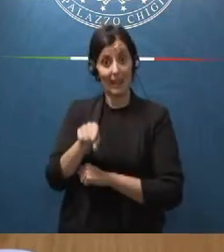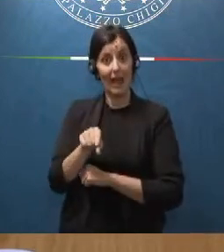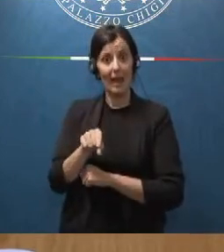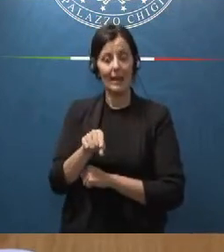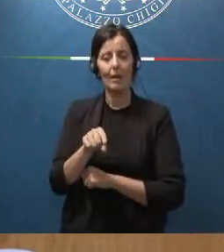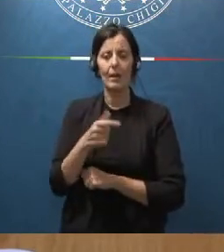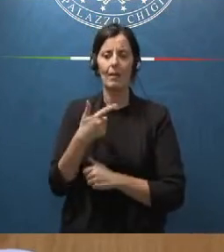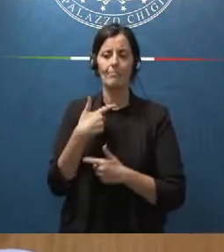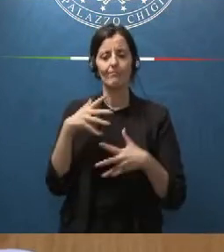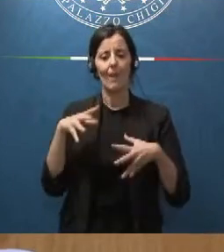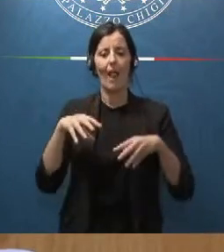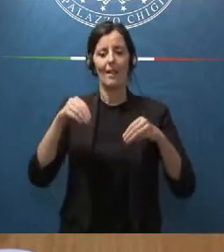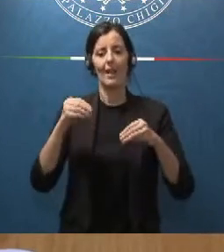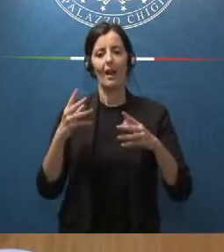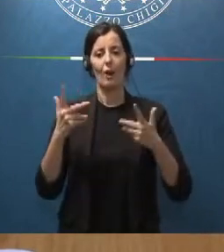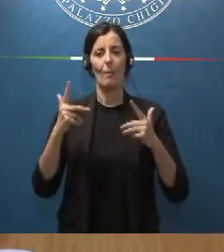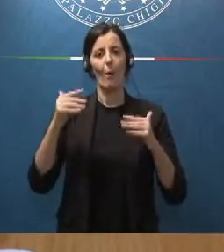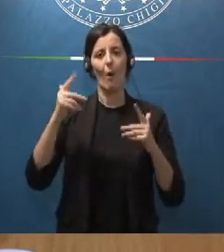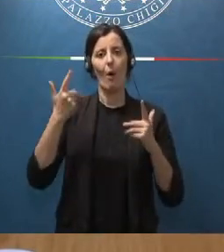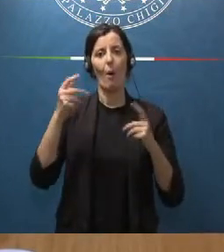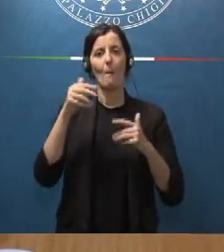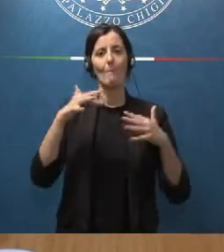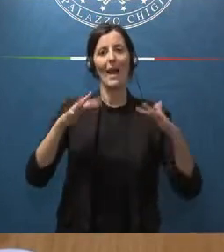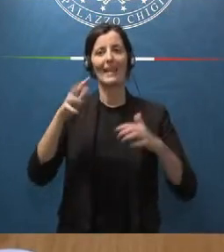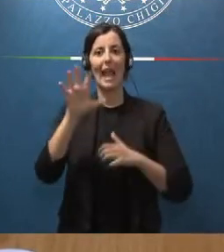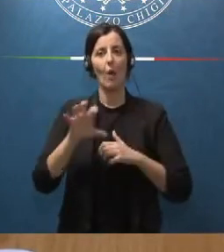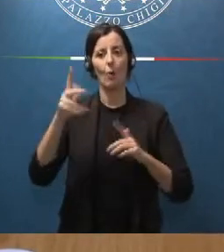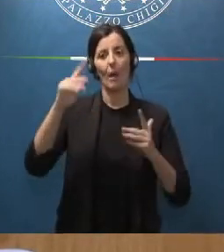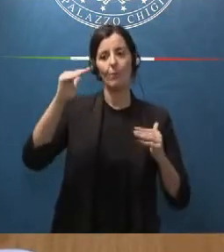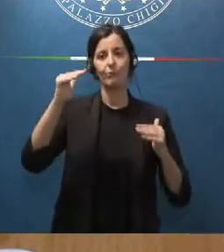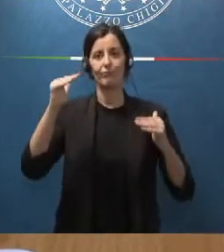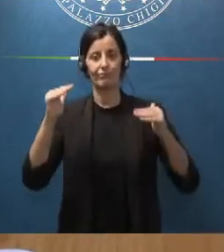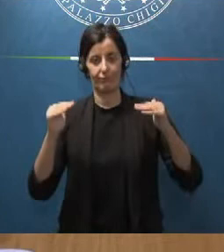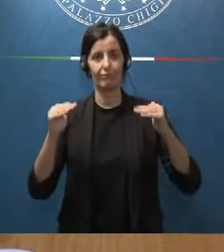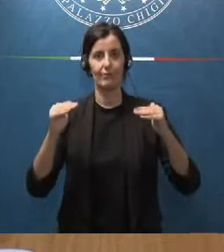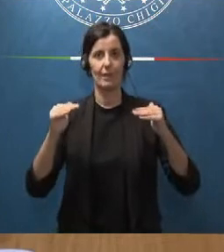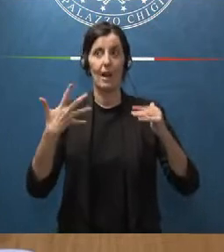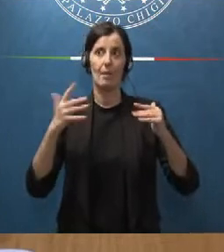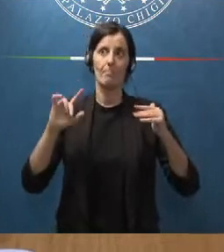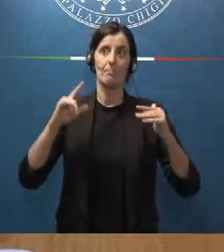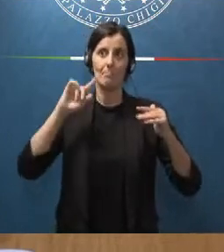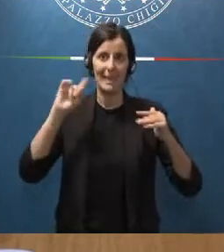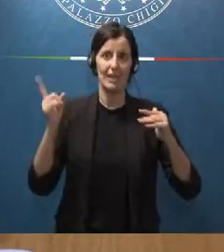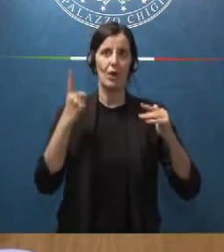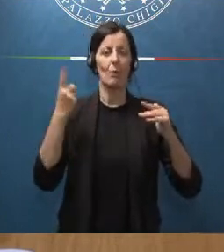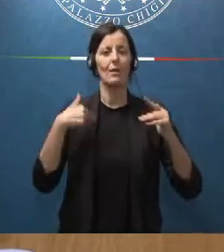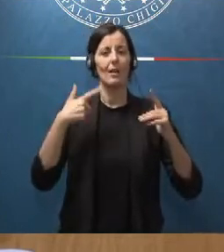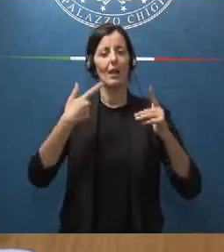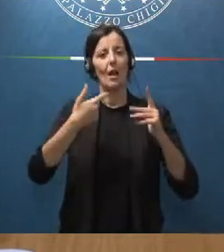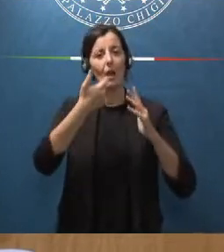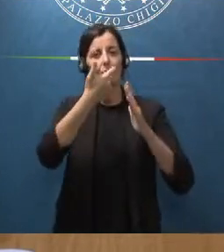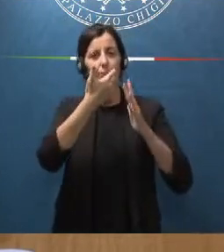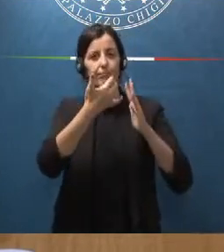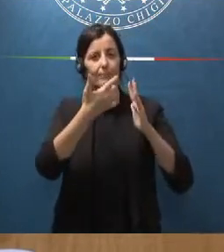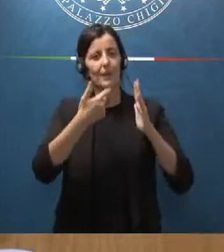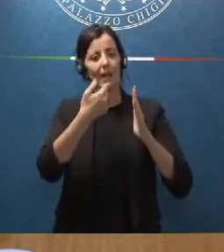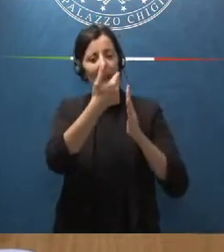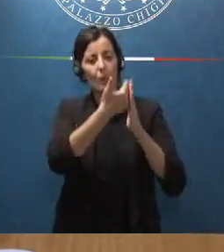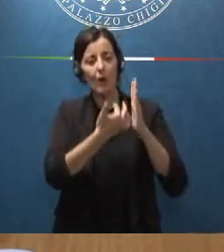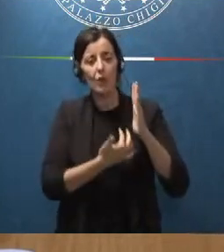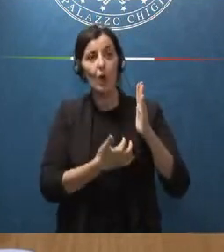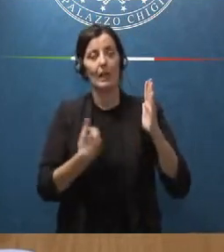inizialmente nella media europea se possibile la migliori e quindi abbandoni una gradatoria che lo ha sempre visto